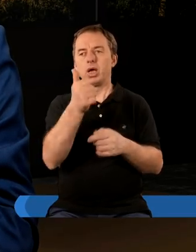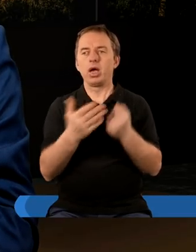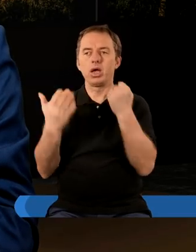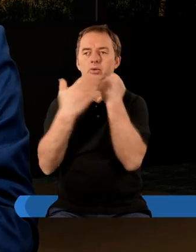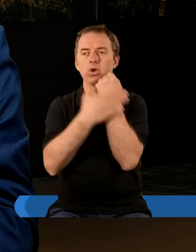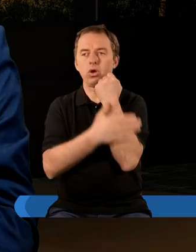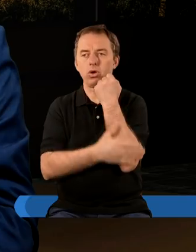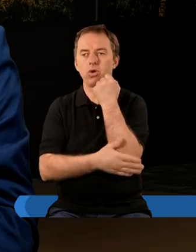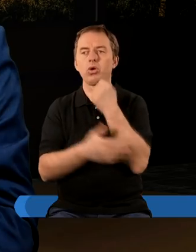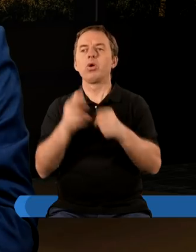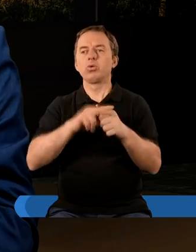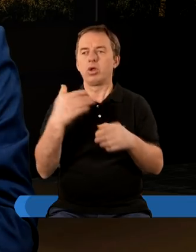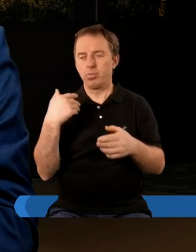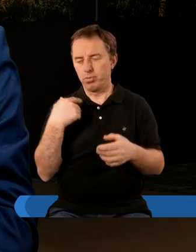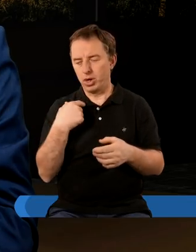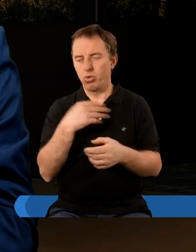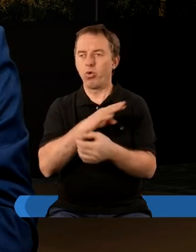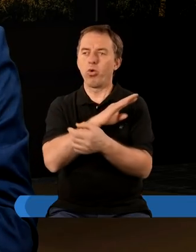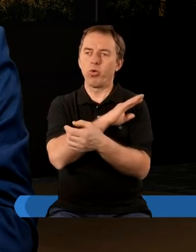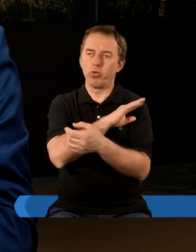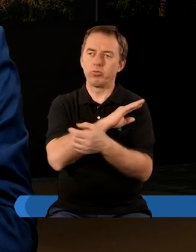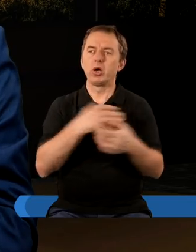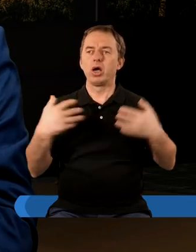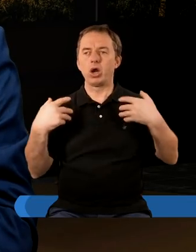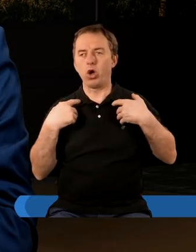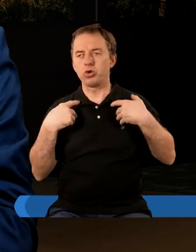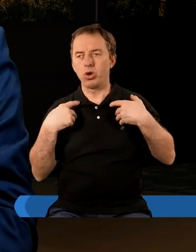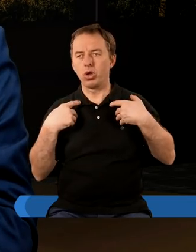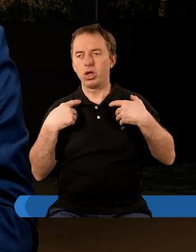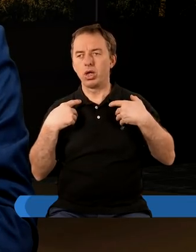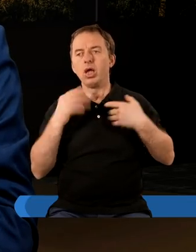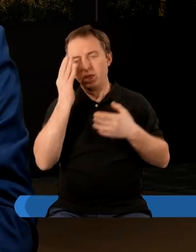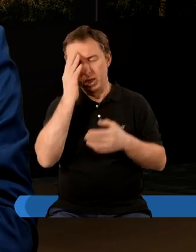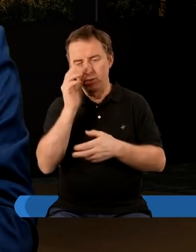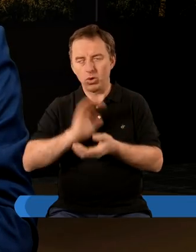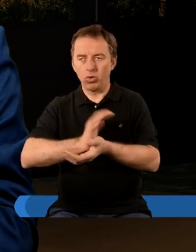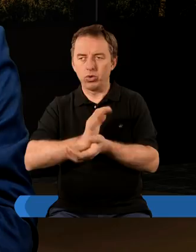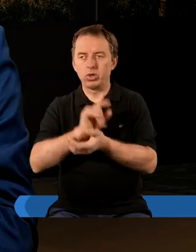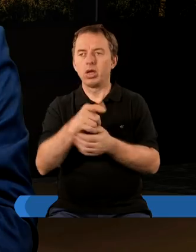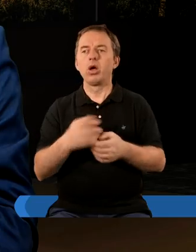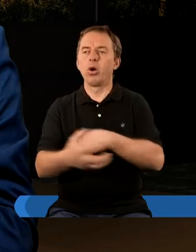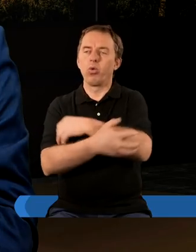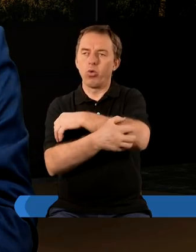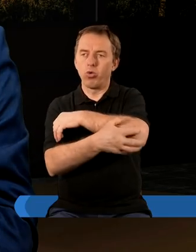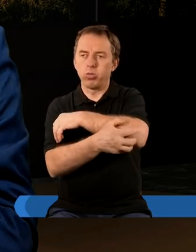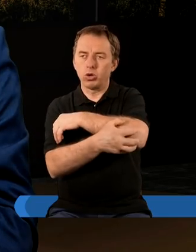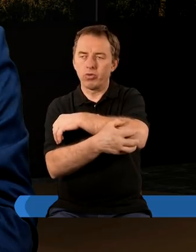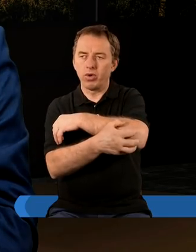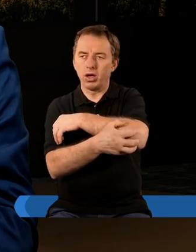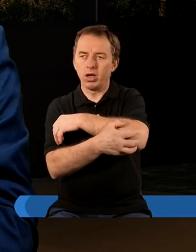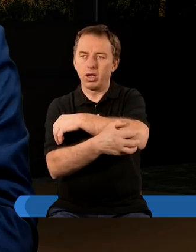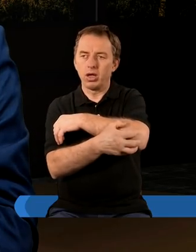pierwszy i ostatni, który był, umarły, a ożył. Znam ucisk Twój i ubóstwo,